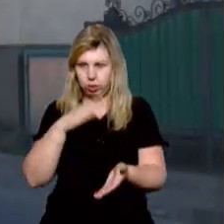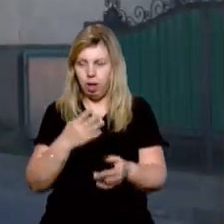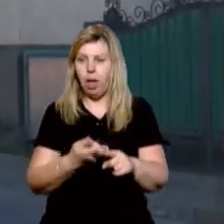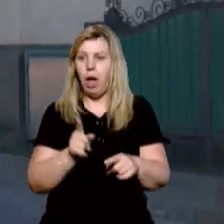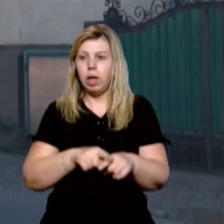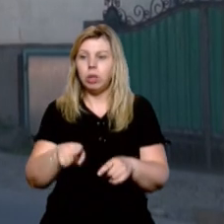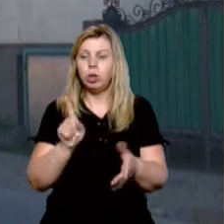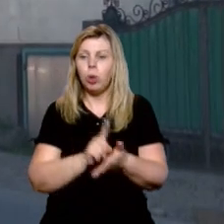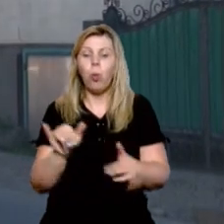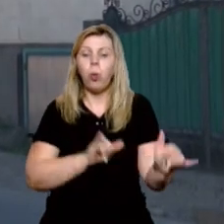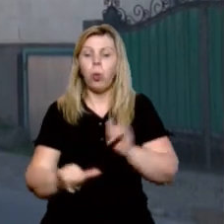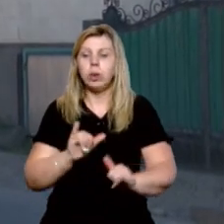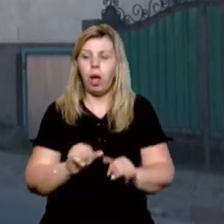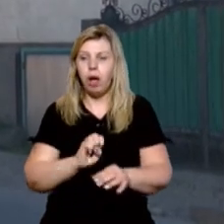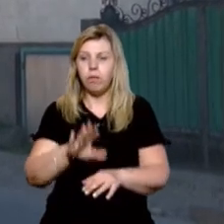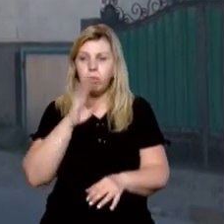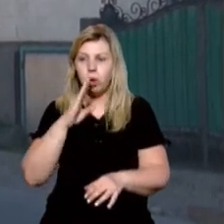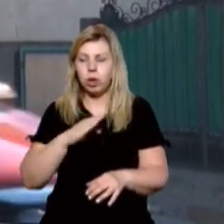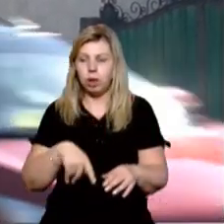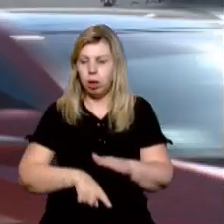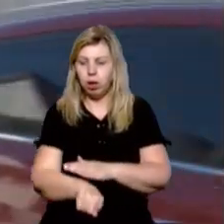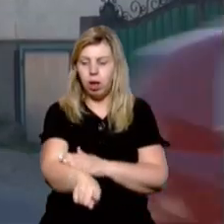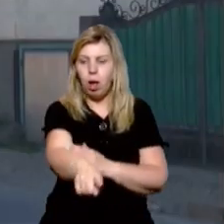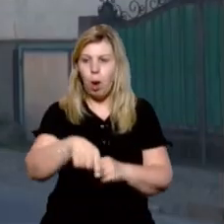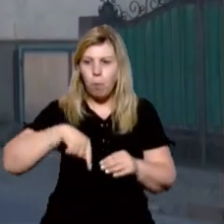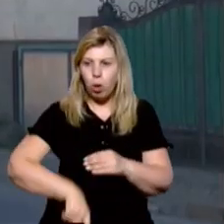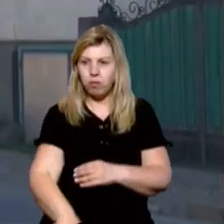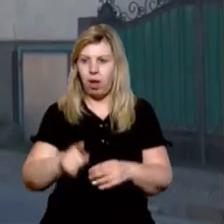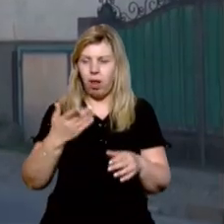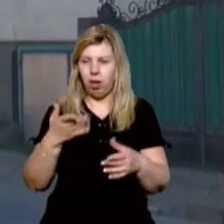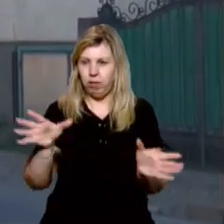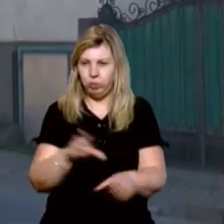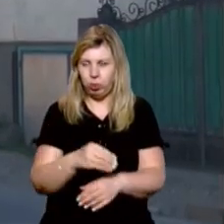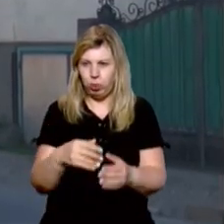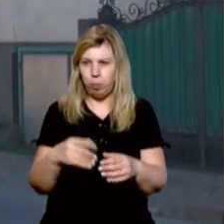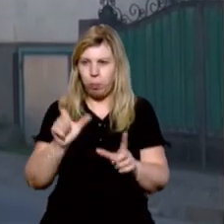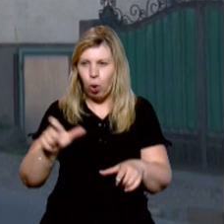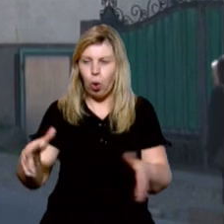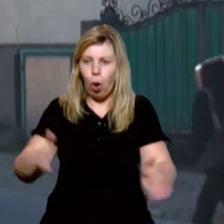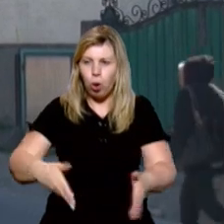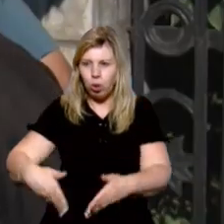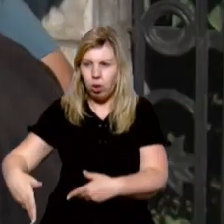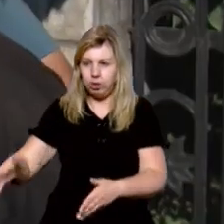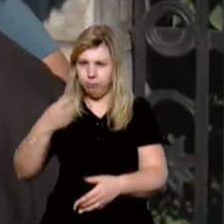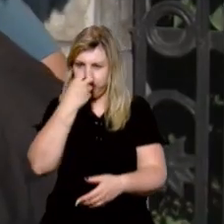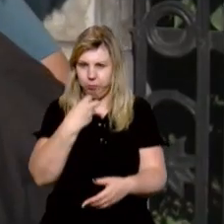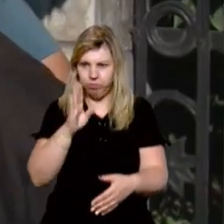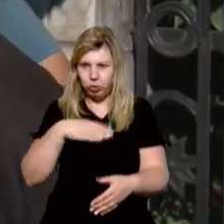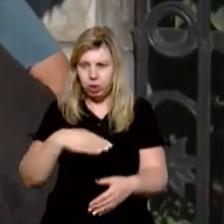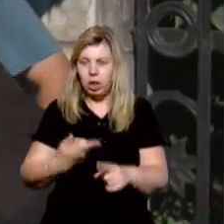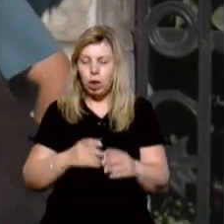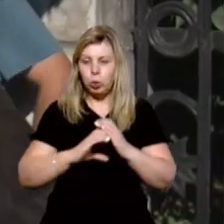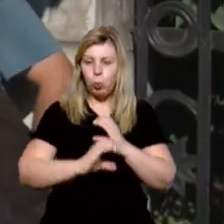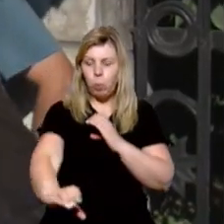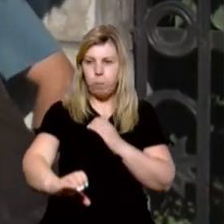Тепер вона не має куди діватися і йде по подвалах, по дворах, сюди людських погородах. Просто ставити нову